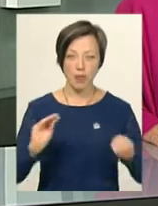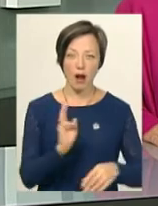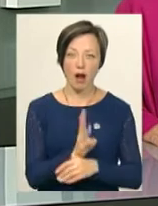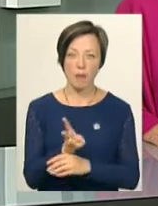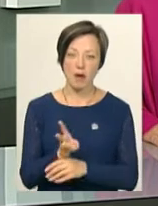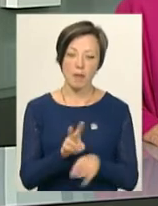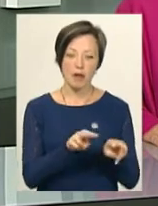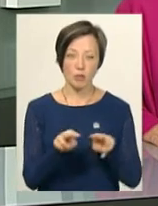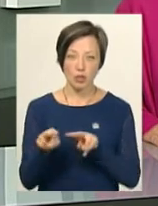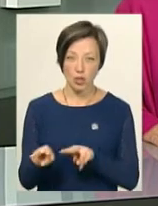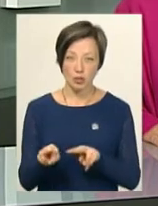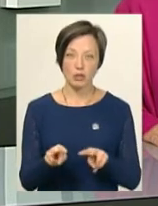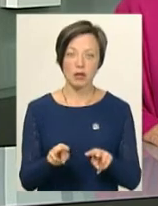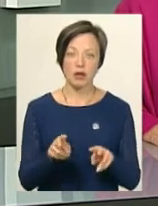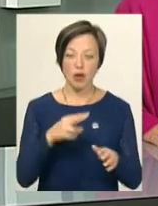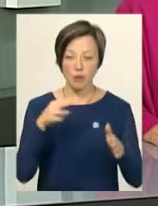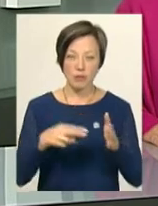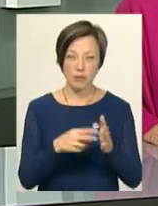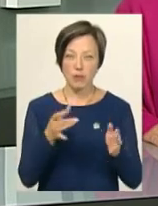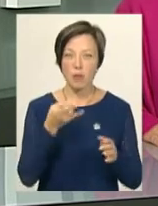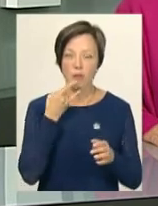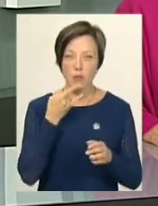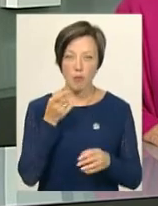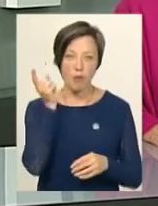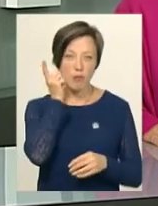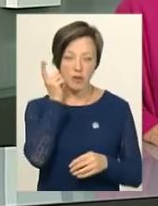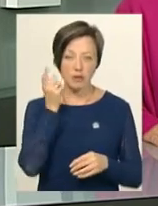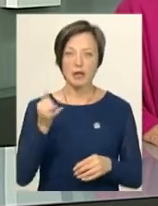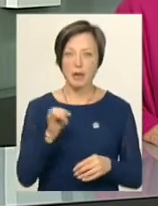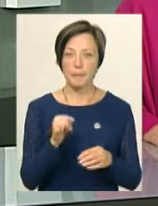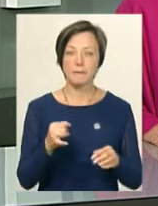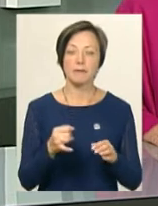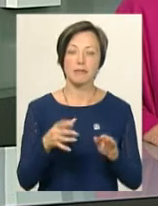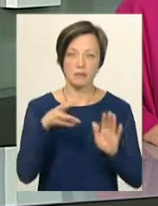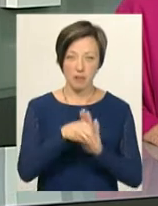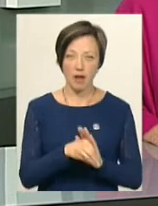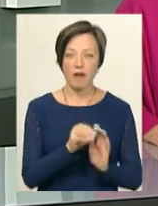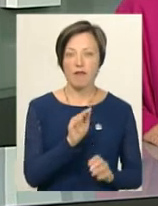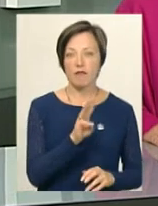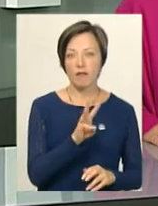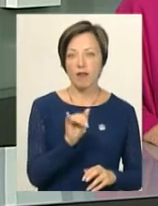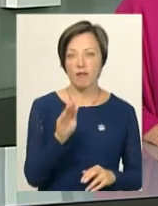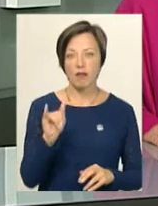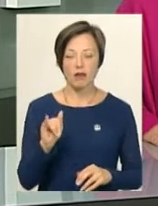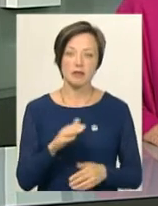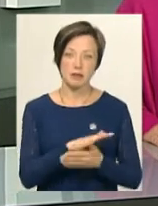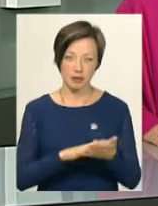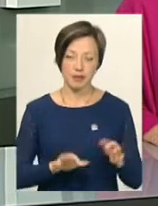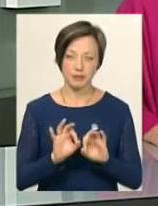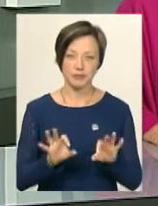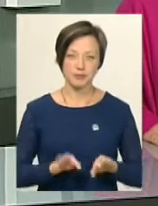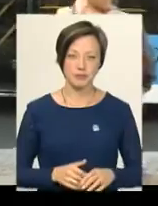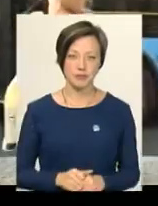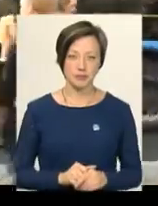відеоспостереження, роз'ємами для підзарядки мобільних телефонів і підключать вай-фай. Більше про це у сюжеті Світлани Поробок.